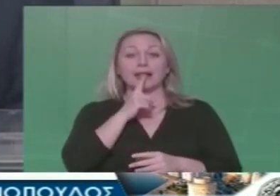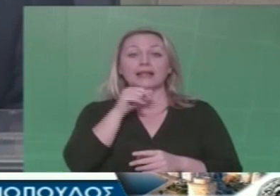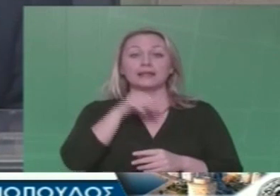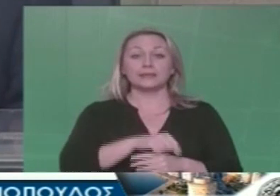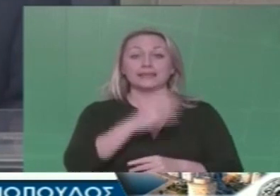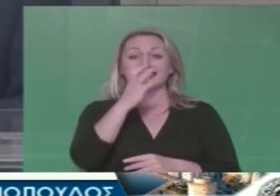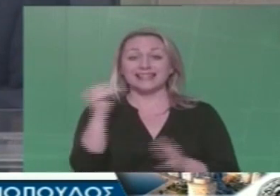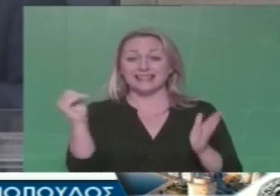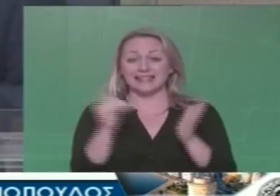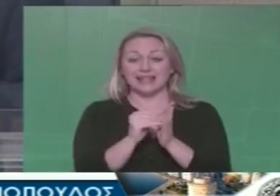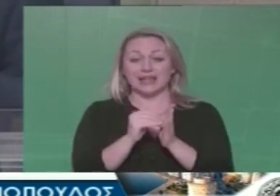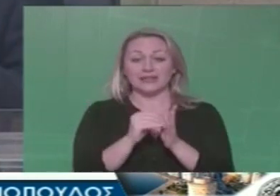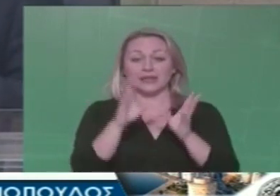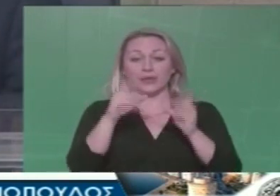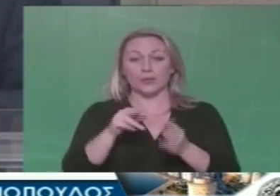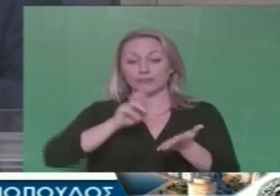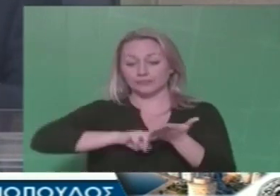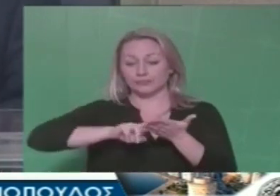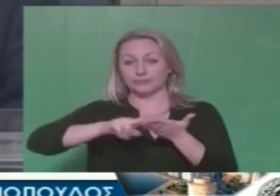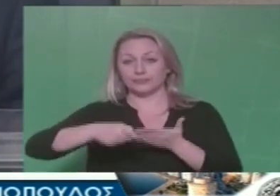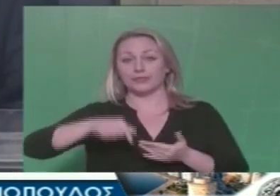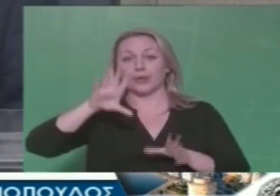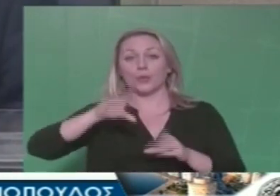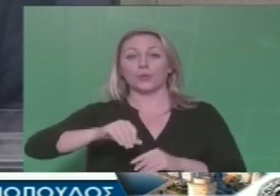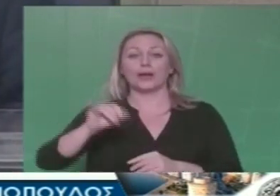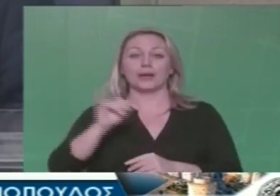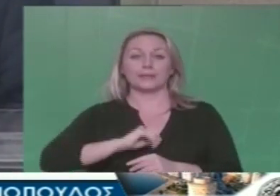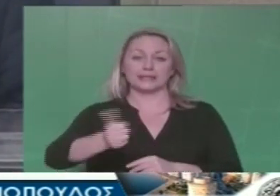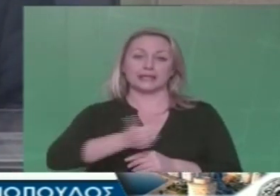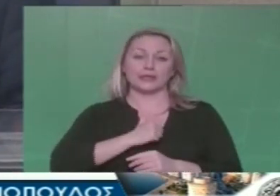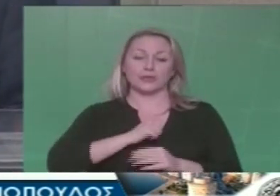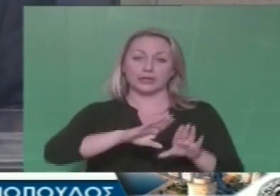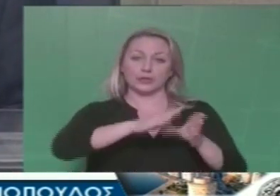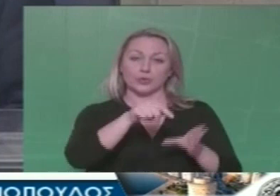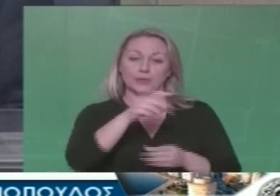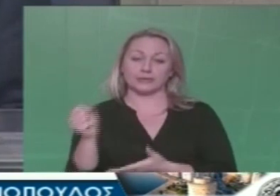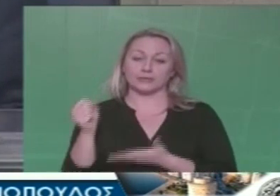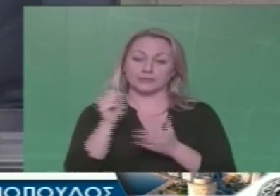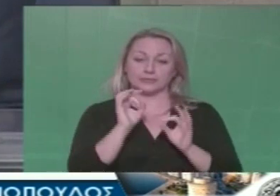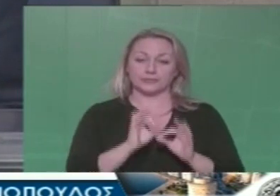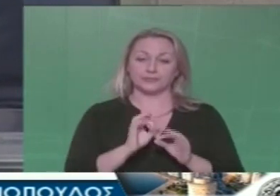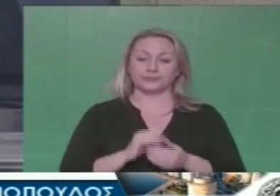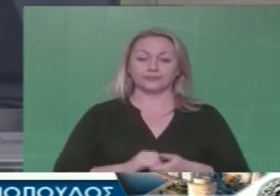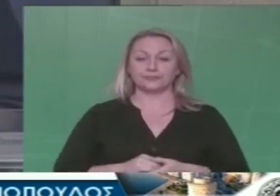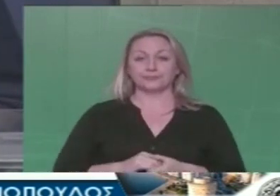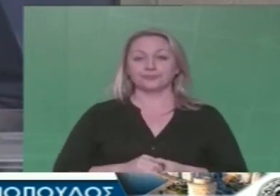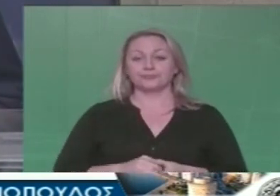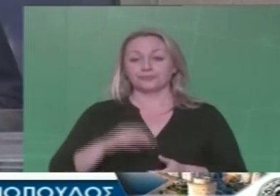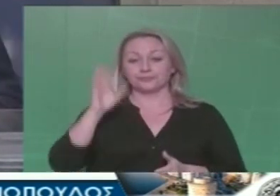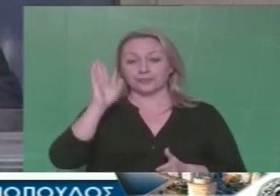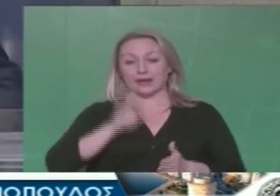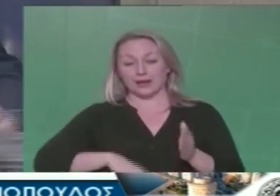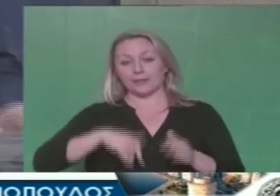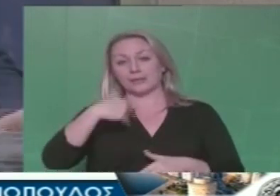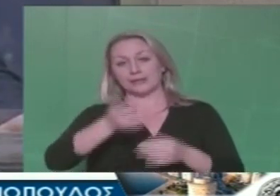μονάχα 40.000 για παράβολα, για ιδιωτικές δομές της προσχολικής αγωγής. Τελειώνω με αυτό. Τα υπόλοιπα, τα